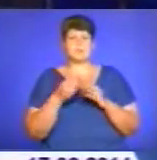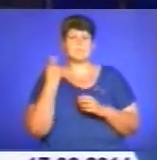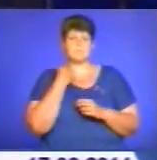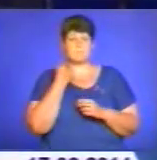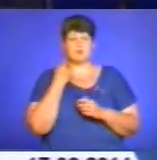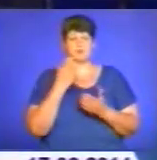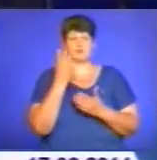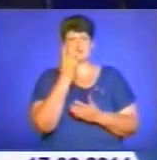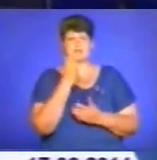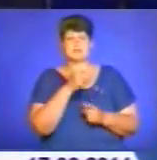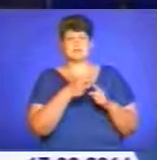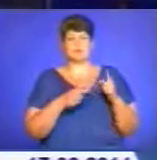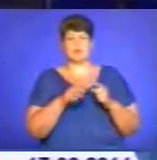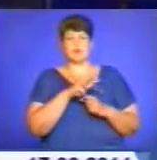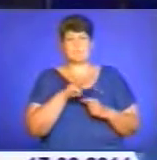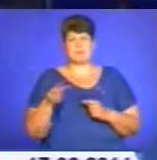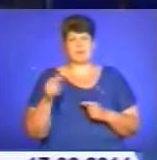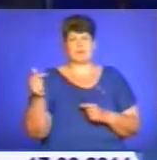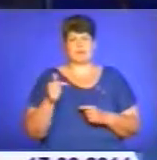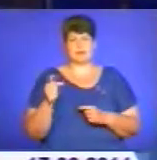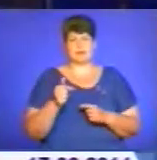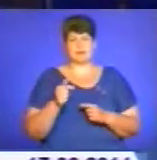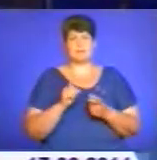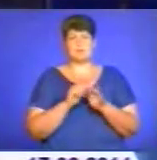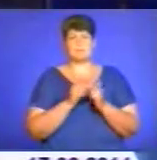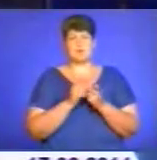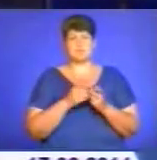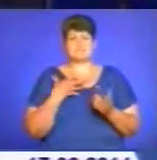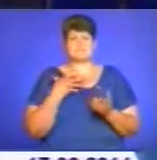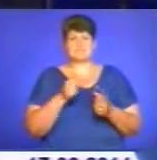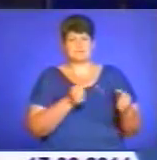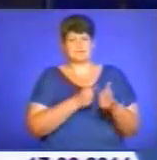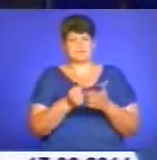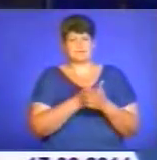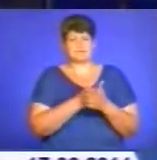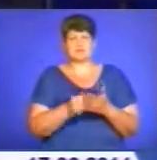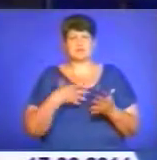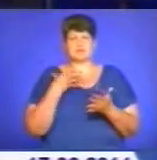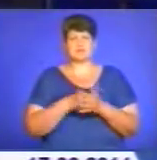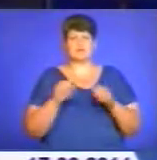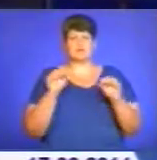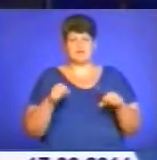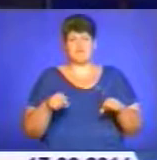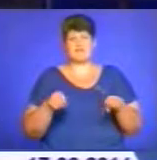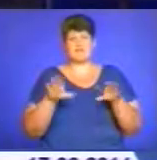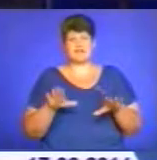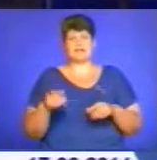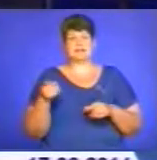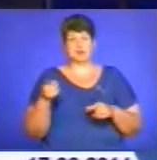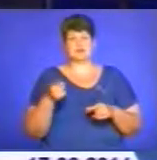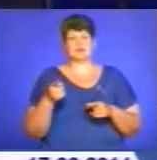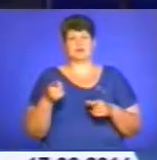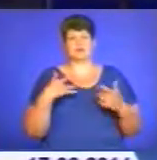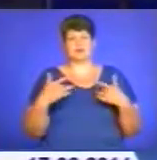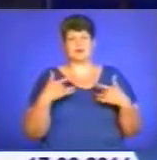становить 4,5 мільйони гривень. Боротися за свої права дорожники вирішили страйком на Тернопільському театральному майдані.